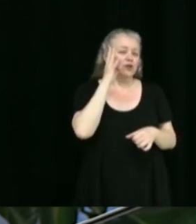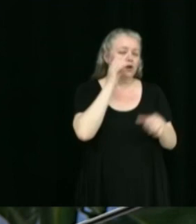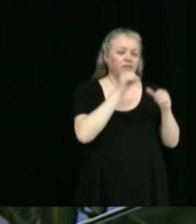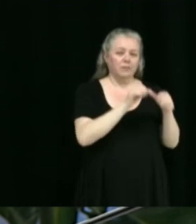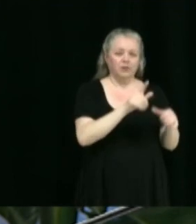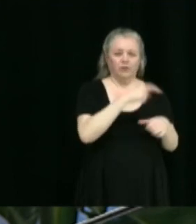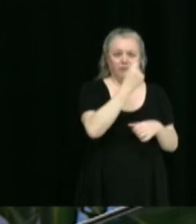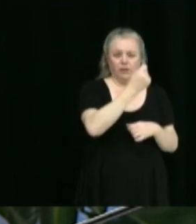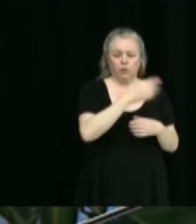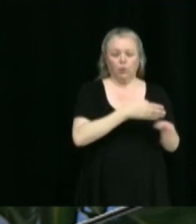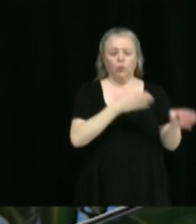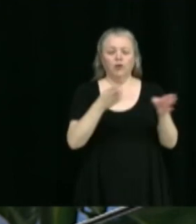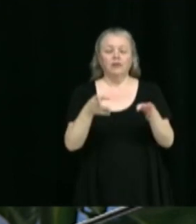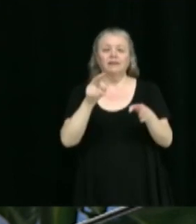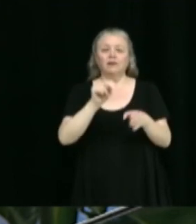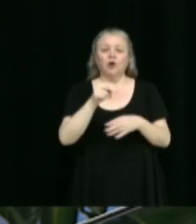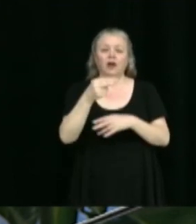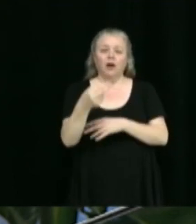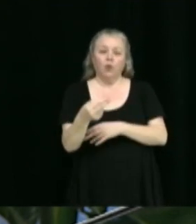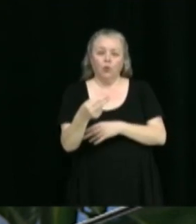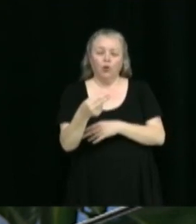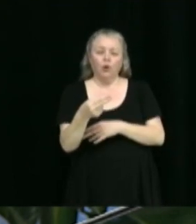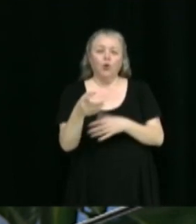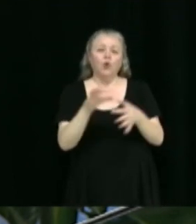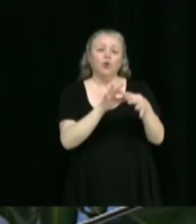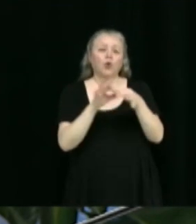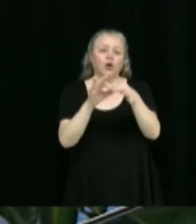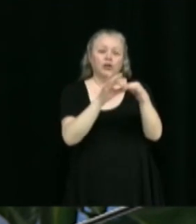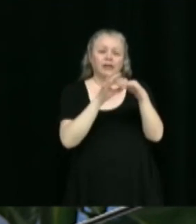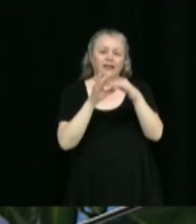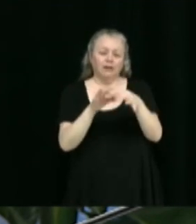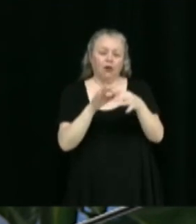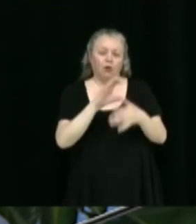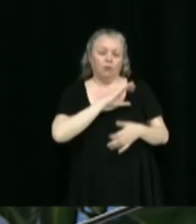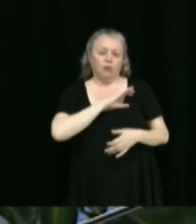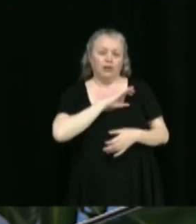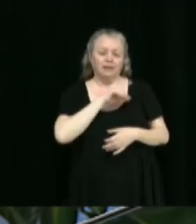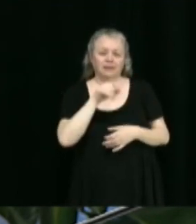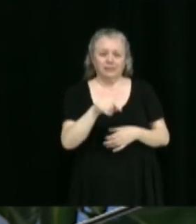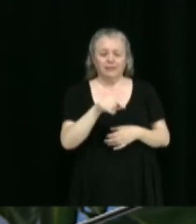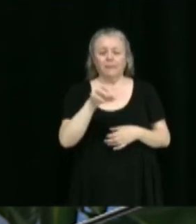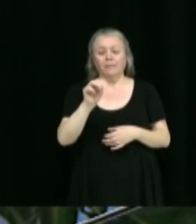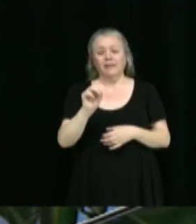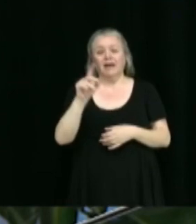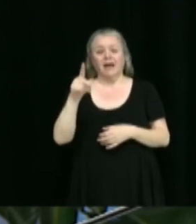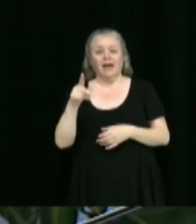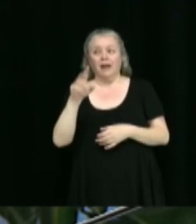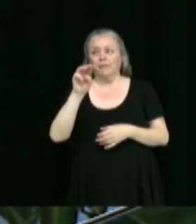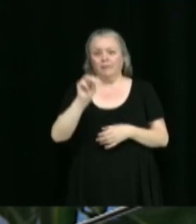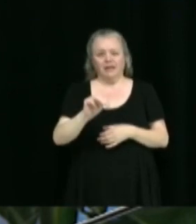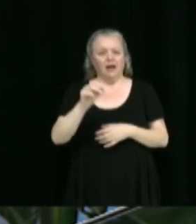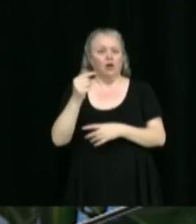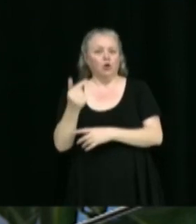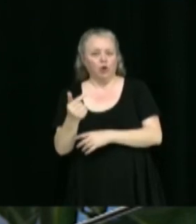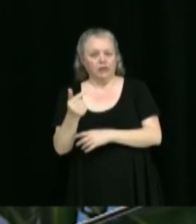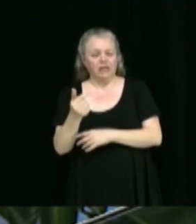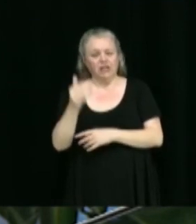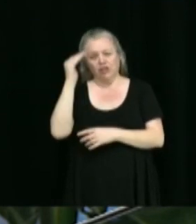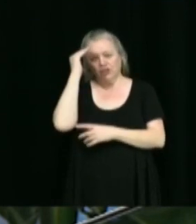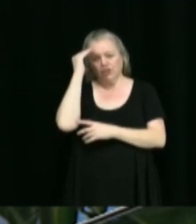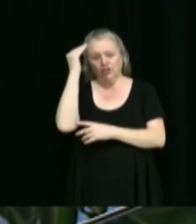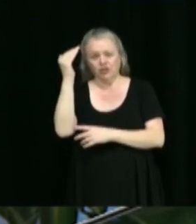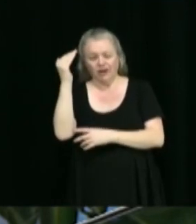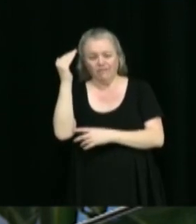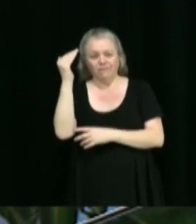coordonnateur local en police communautaire à la Sûreté du Québec, Mickaël Grenier, chef de division prévention et